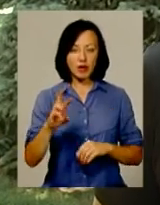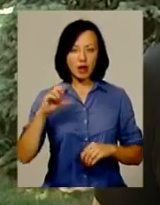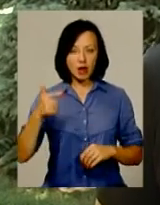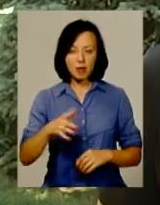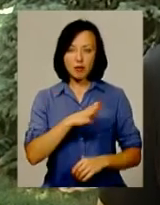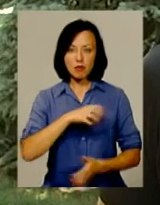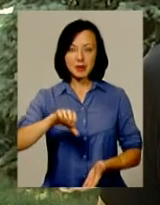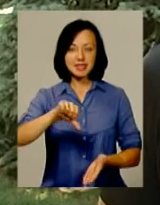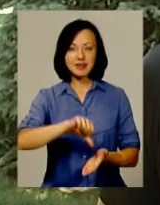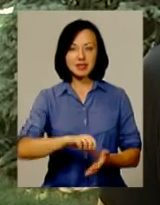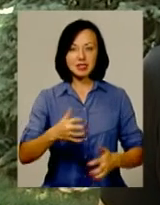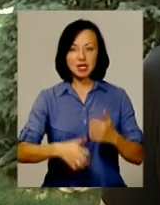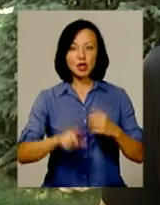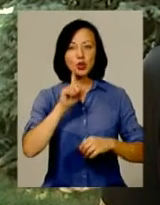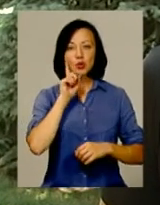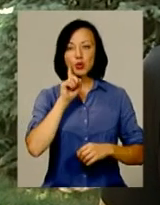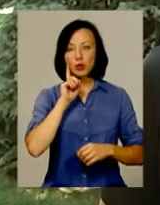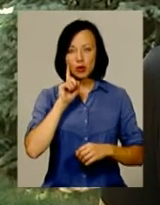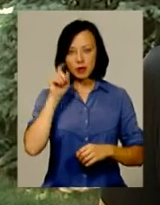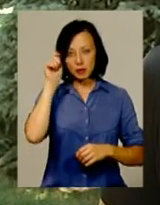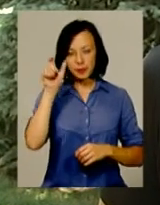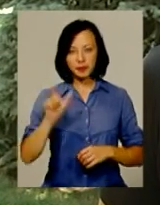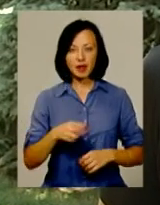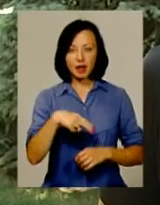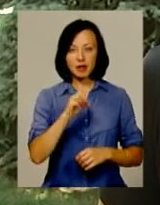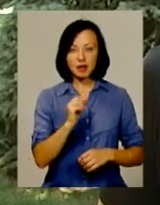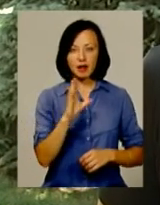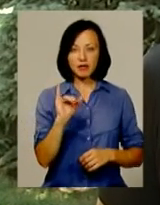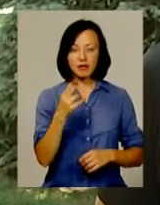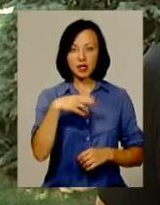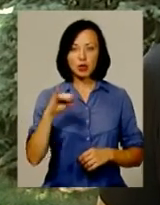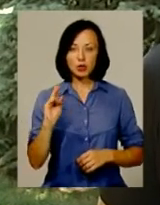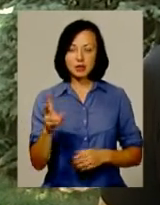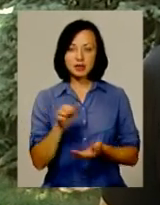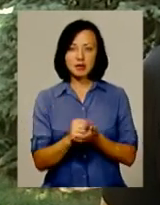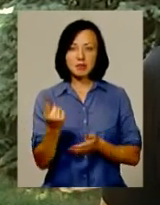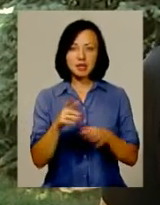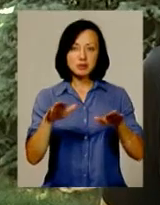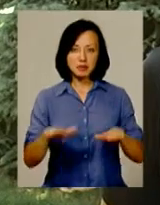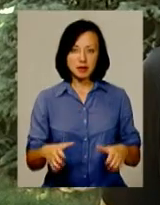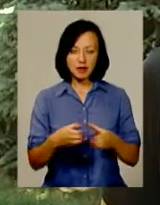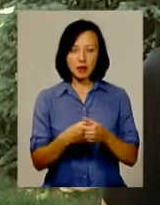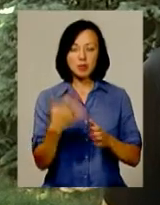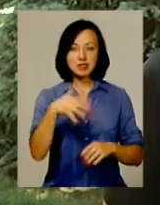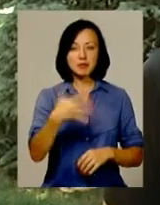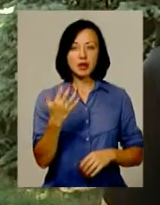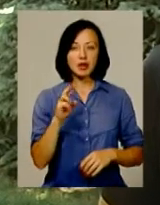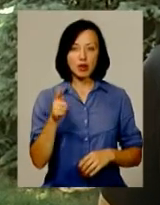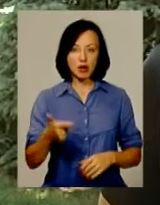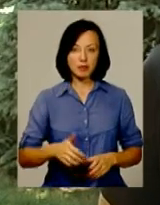представник серед вініорів Давидюк Йорій, який зайняв перше місце ваговій категорії 55 кілограм.